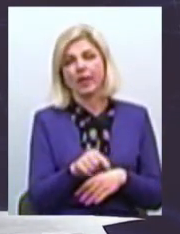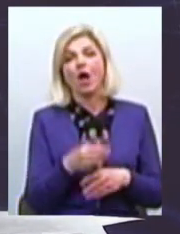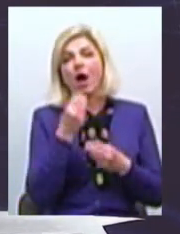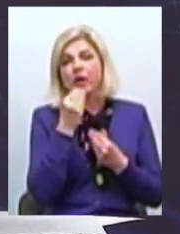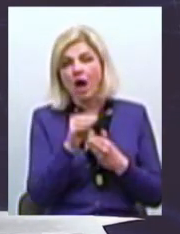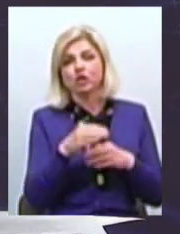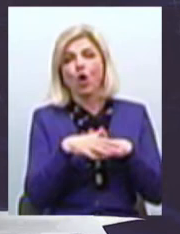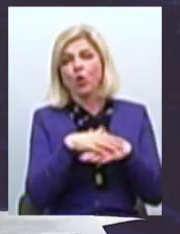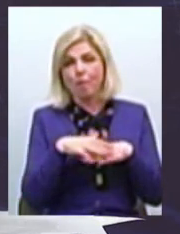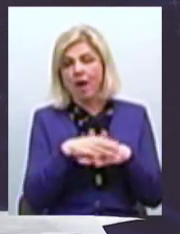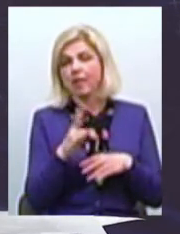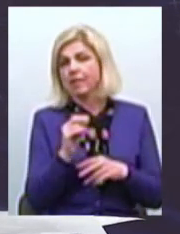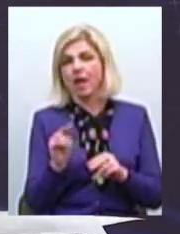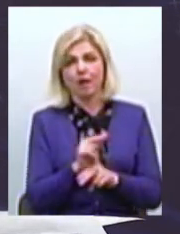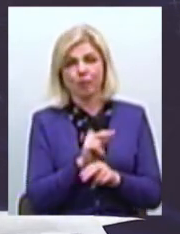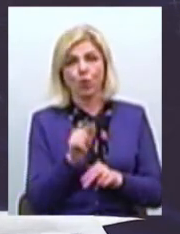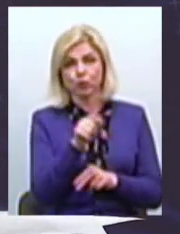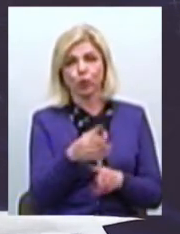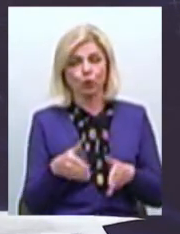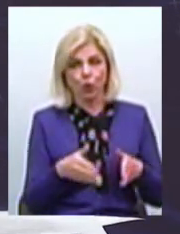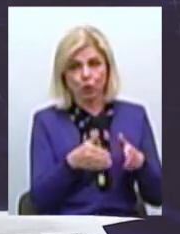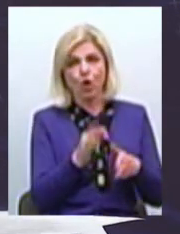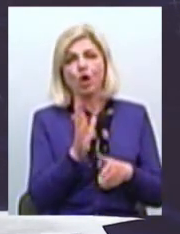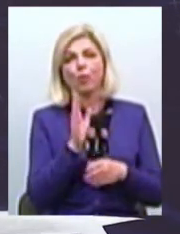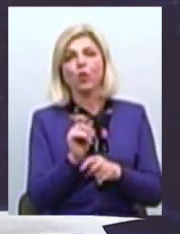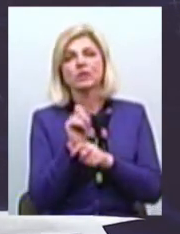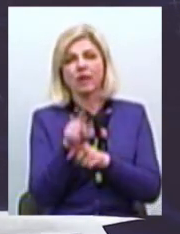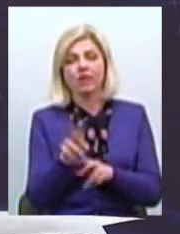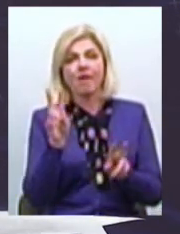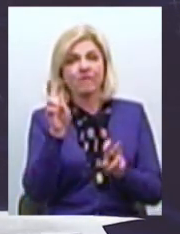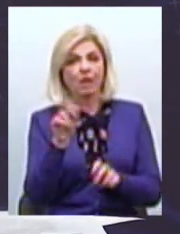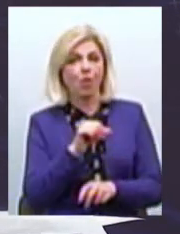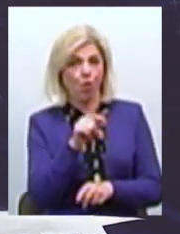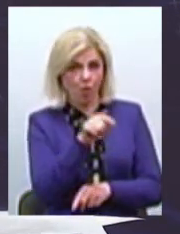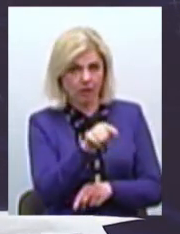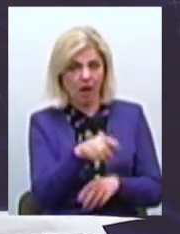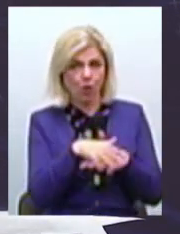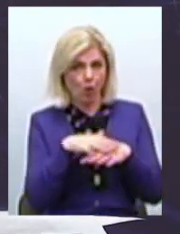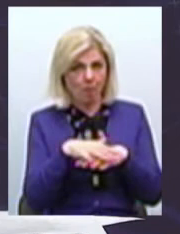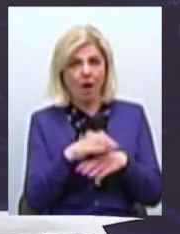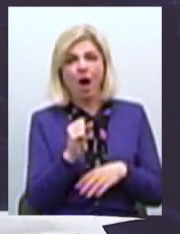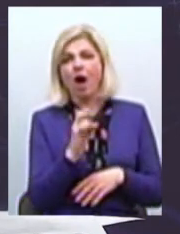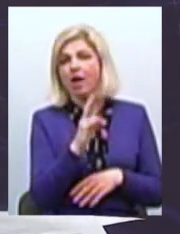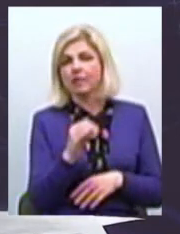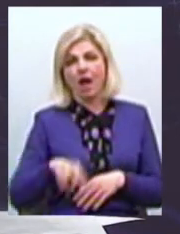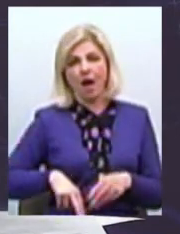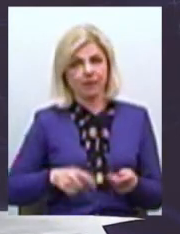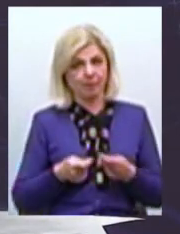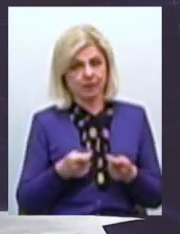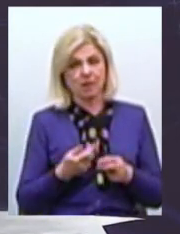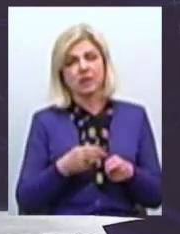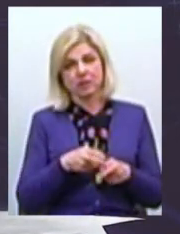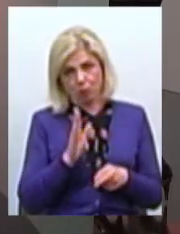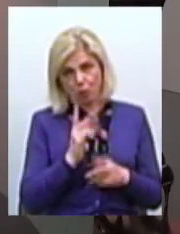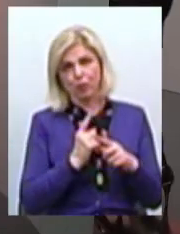громада Не відремонтує Ту дорогу Тим більше Буде замовляти підрядника вона А не обласна адміністрація Я думаю що це буде плюс